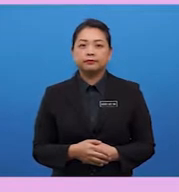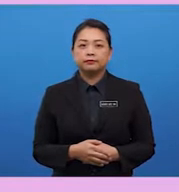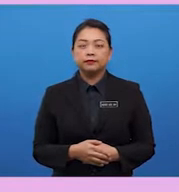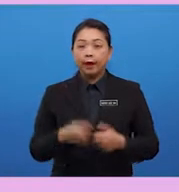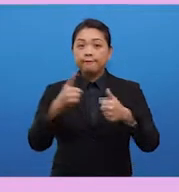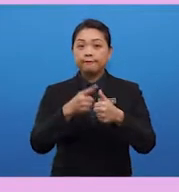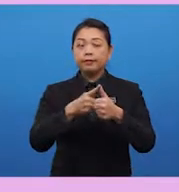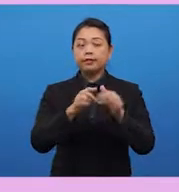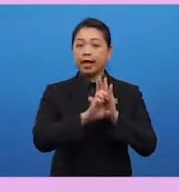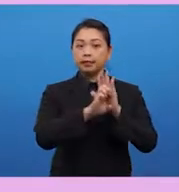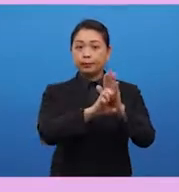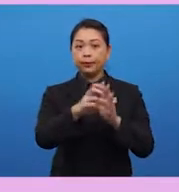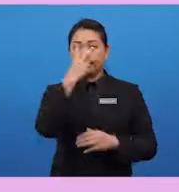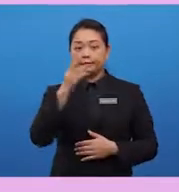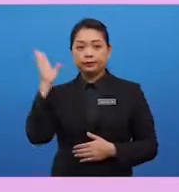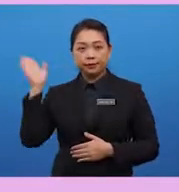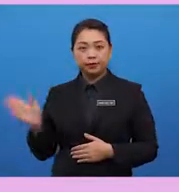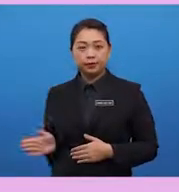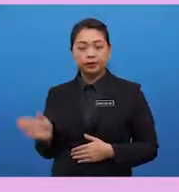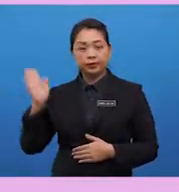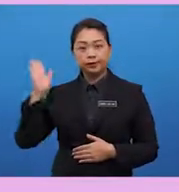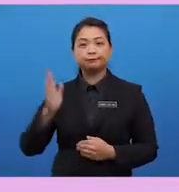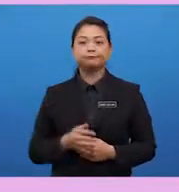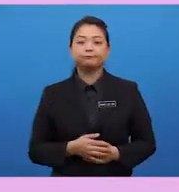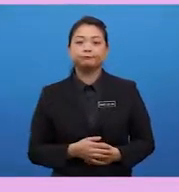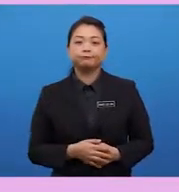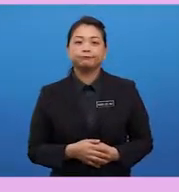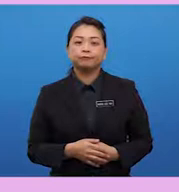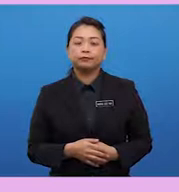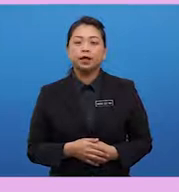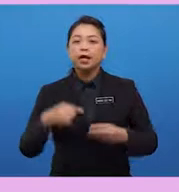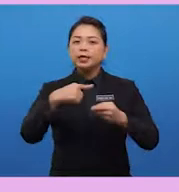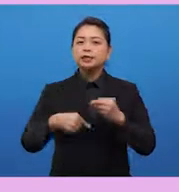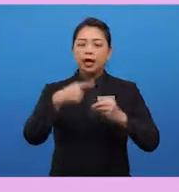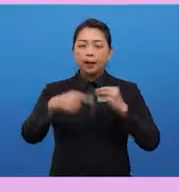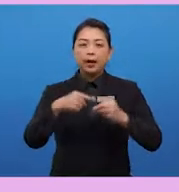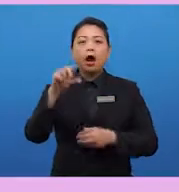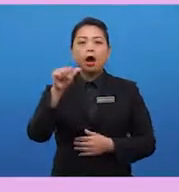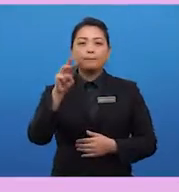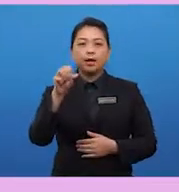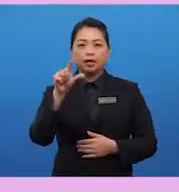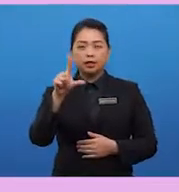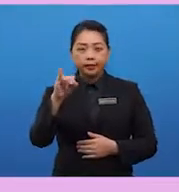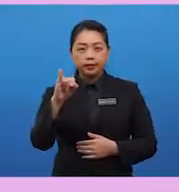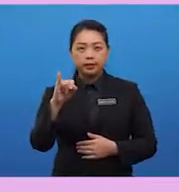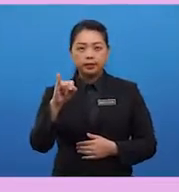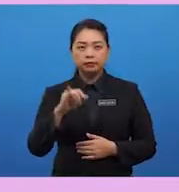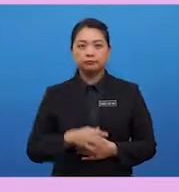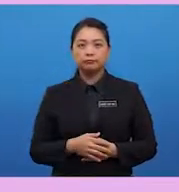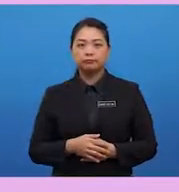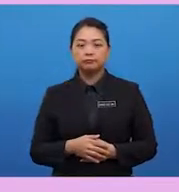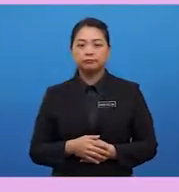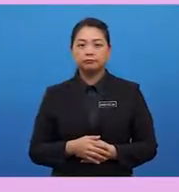example, if you could refer to Visual One, is about Armani who had missed